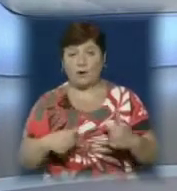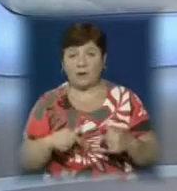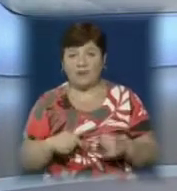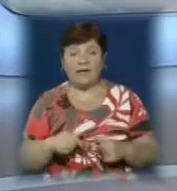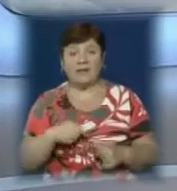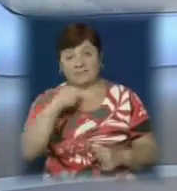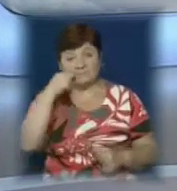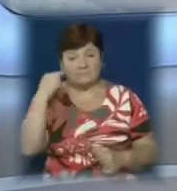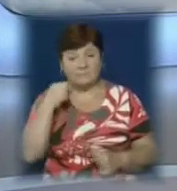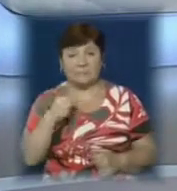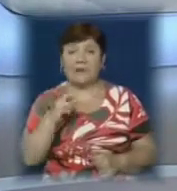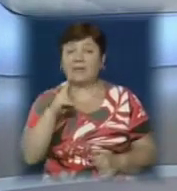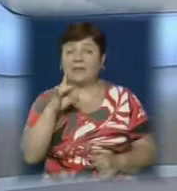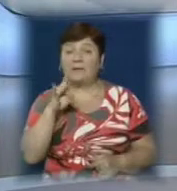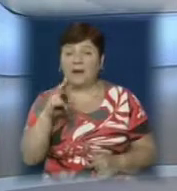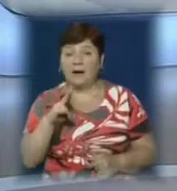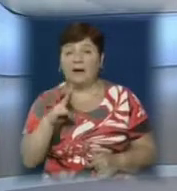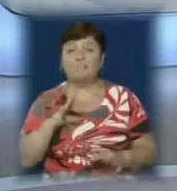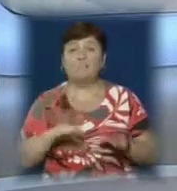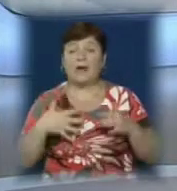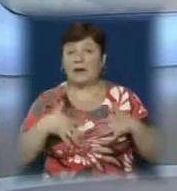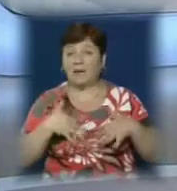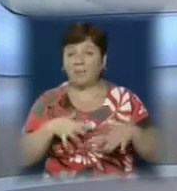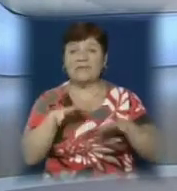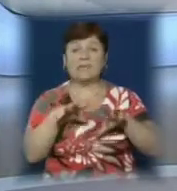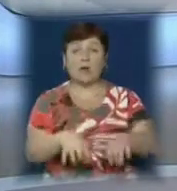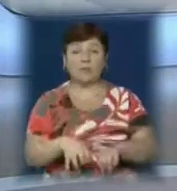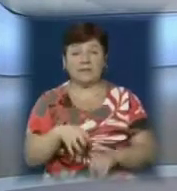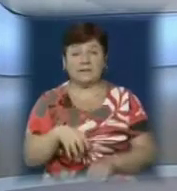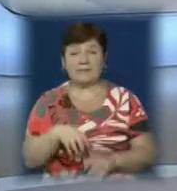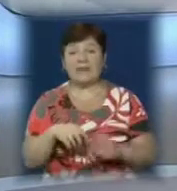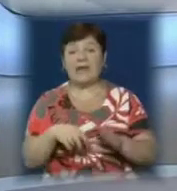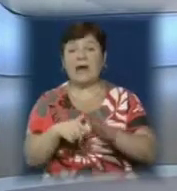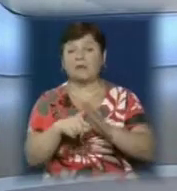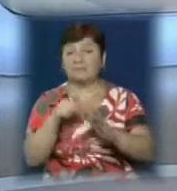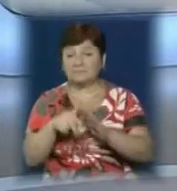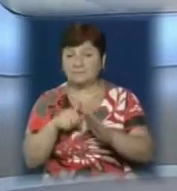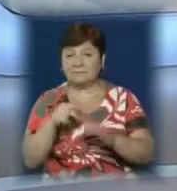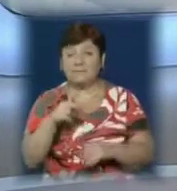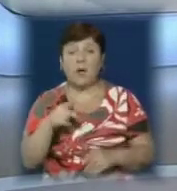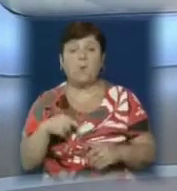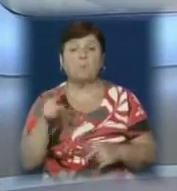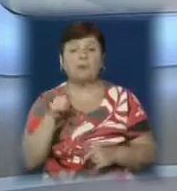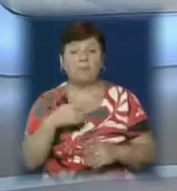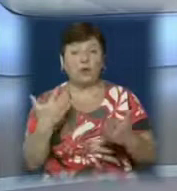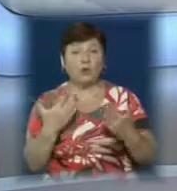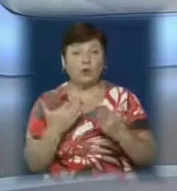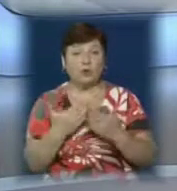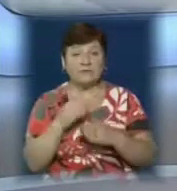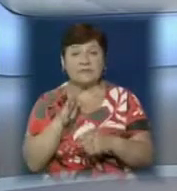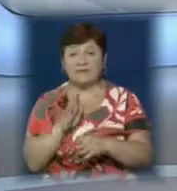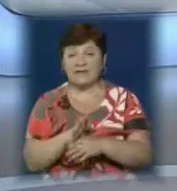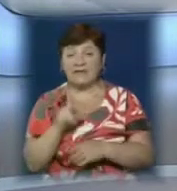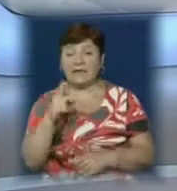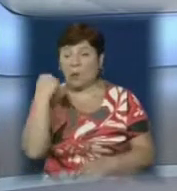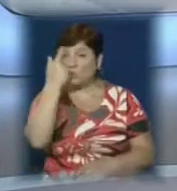радянського КДБ. А також виправдовують анексію Криму і захоплення Донбасу. Крім того, під заборону потрапляють фільми, в яких знялися